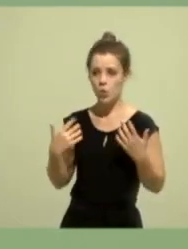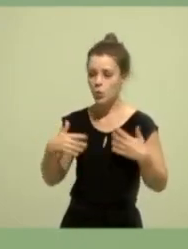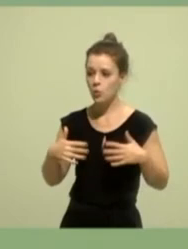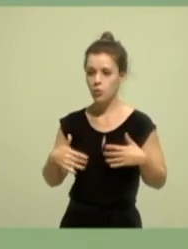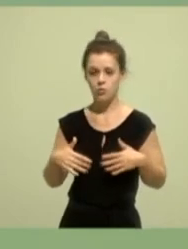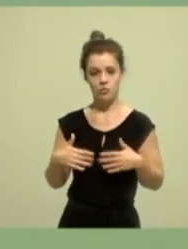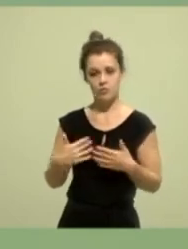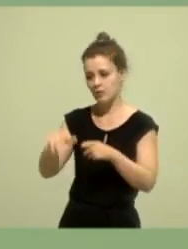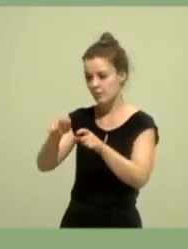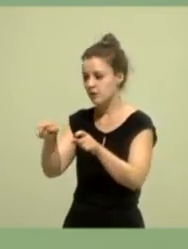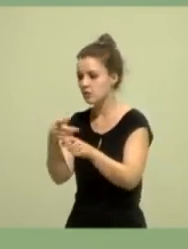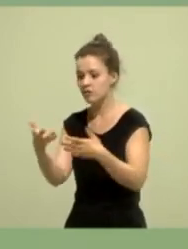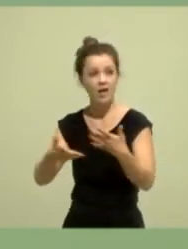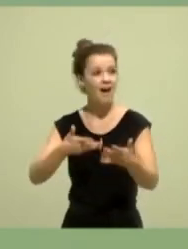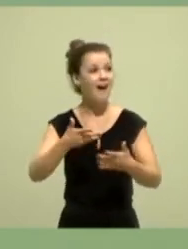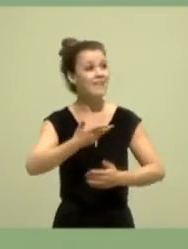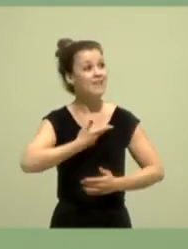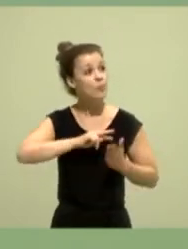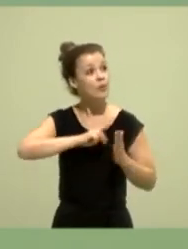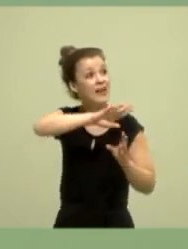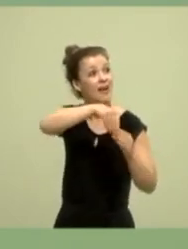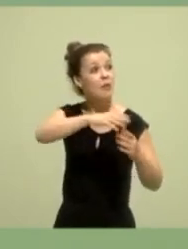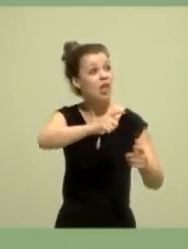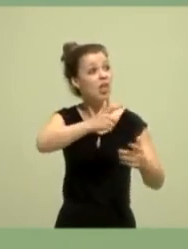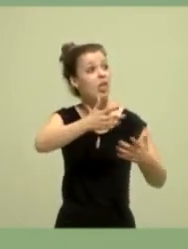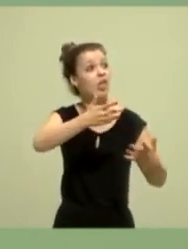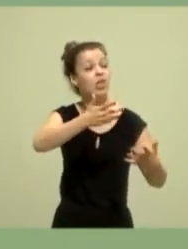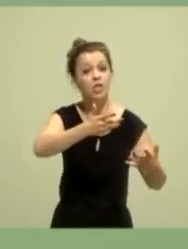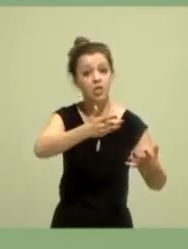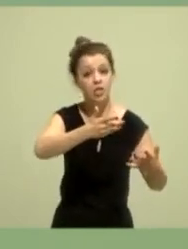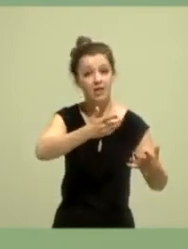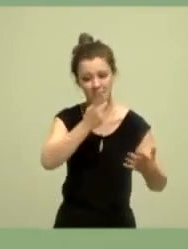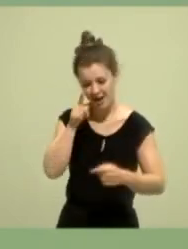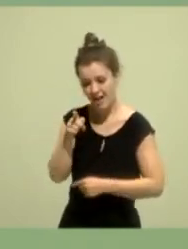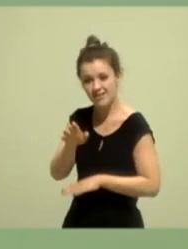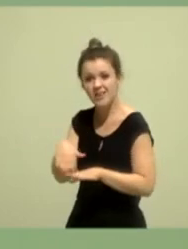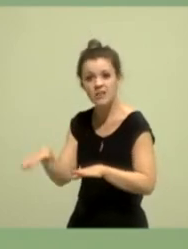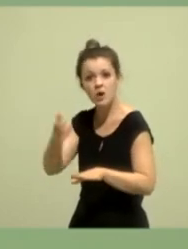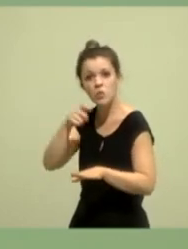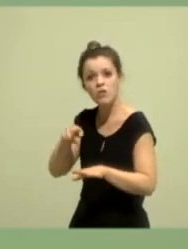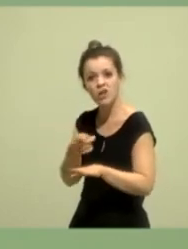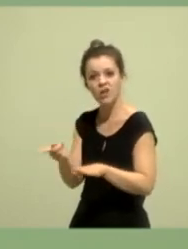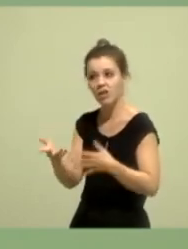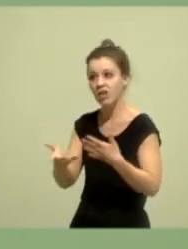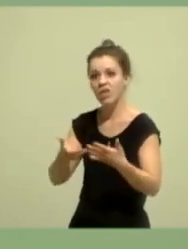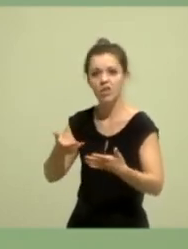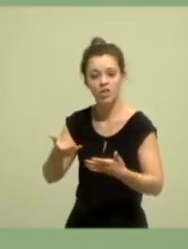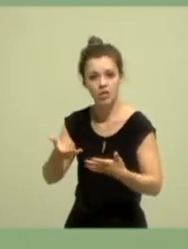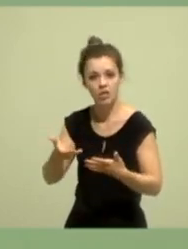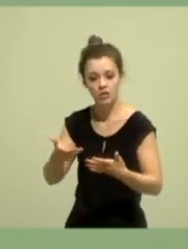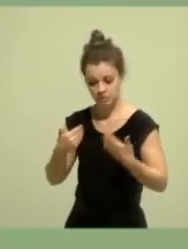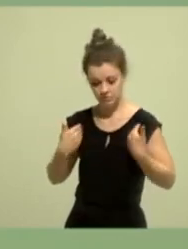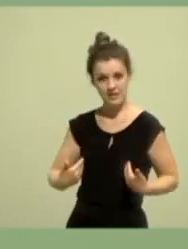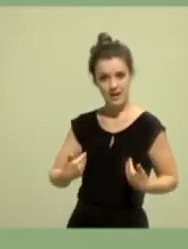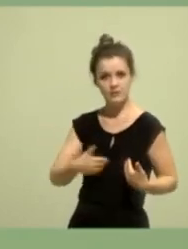denen politische Teilhabe nicht so einfach möglich ist. Und damit meine ich vor allen Dingen Kinder und Jugendliche. In meinem Beruf als